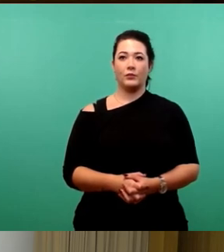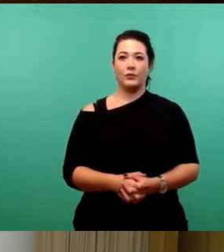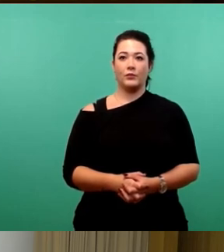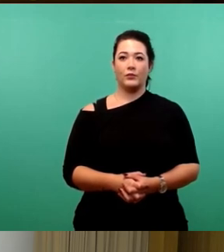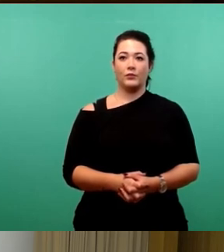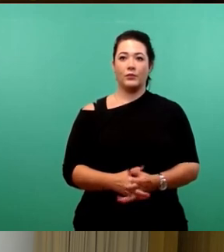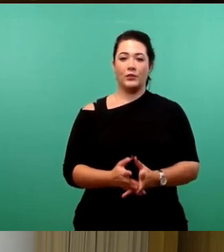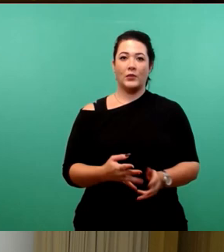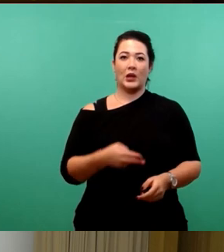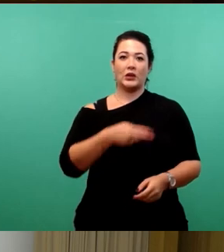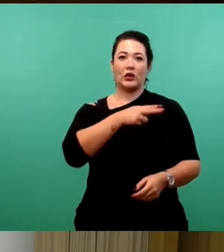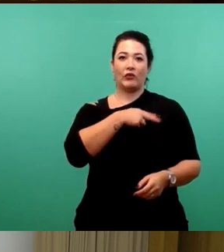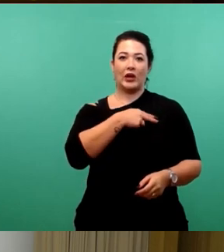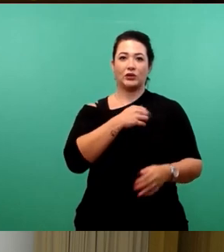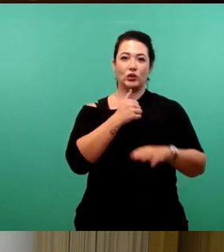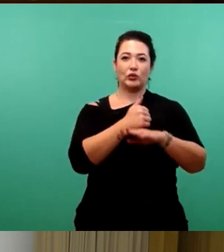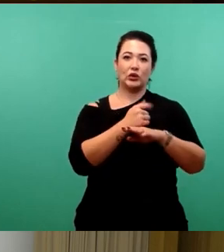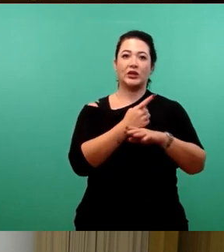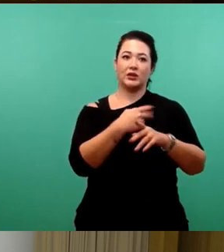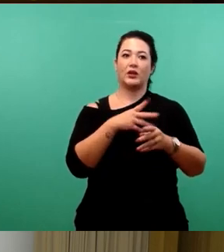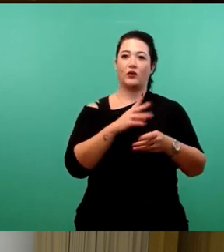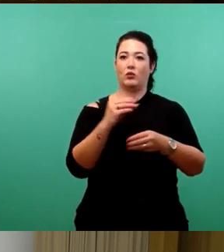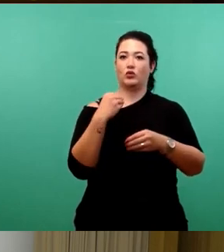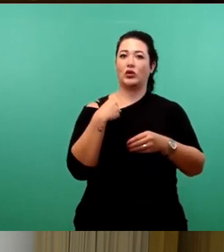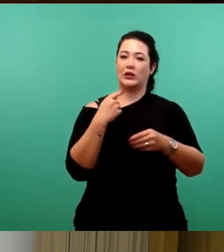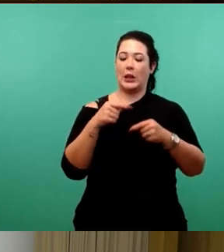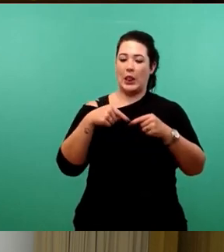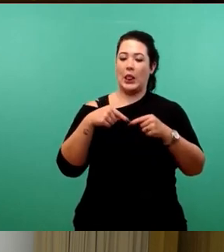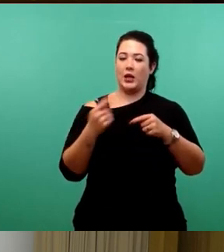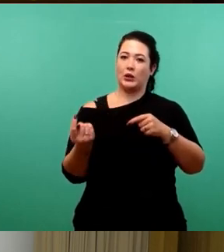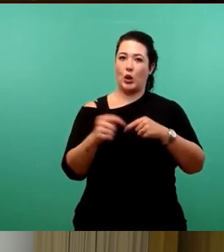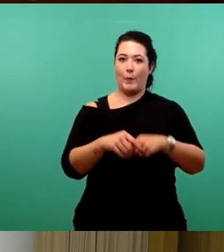Fraktionsvorsitzende signalisierte, sie ist in Kürze hier. Vielen Dank. Vielen